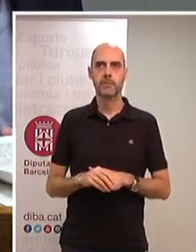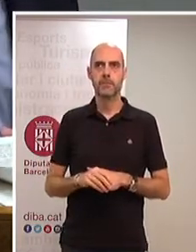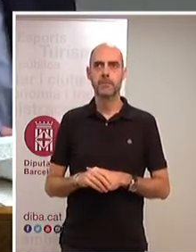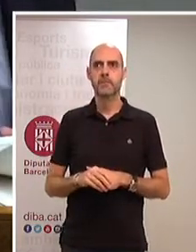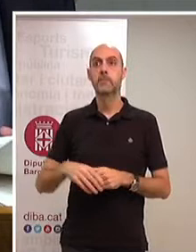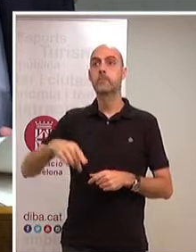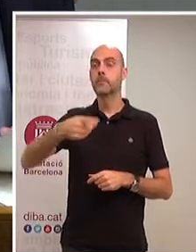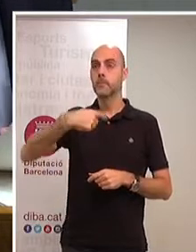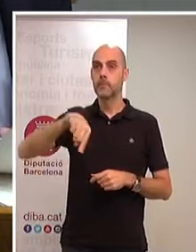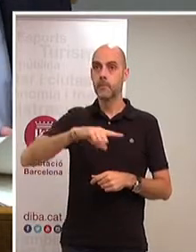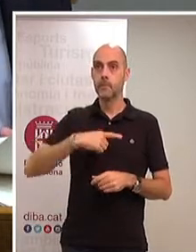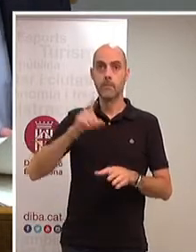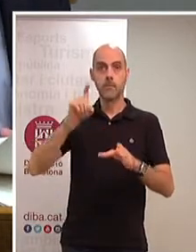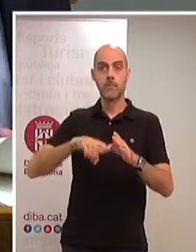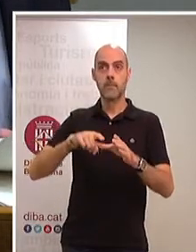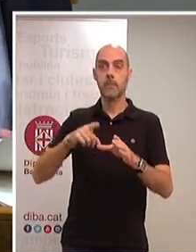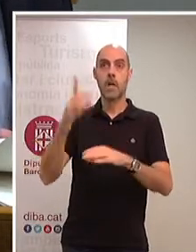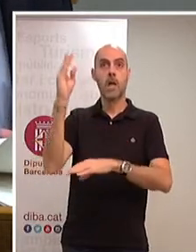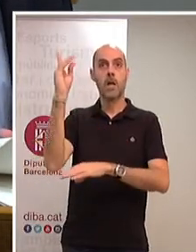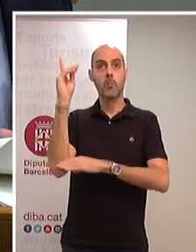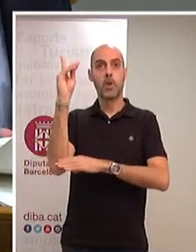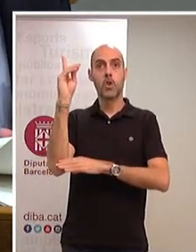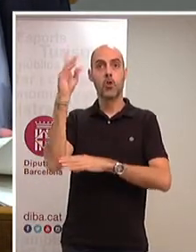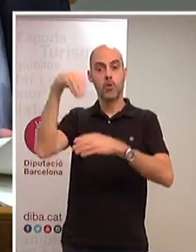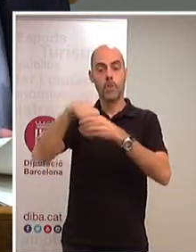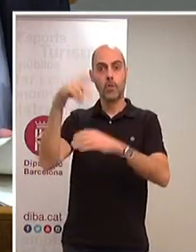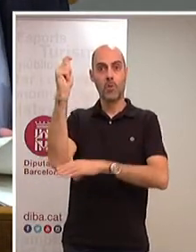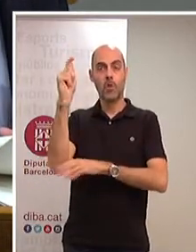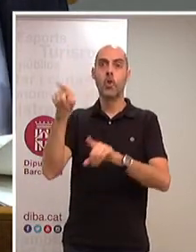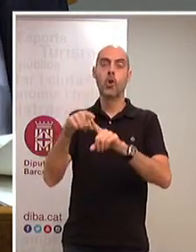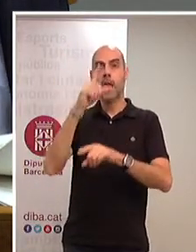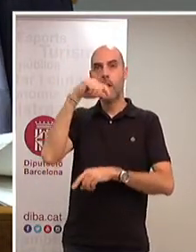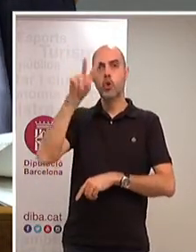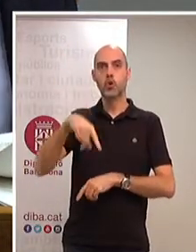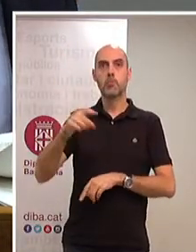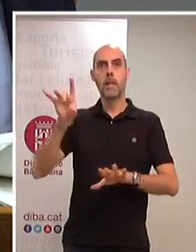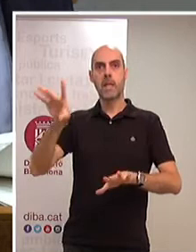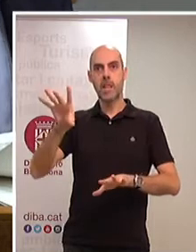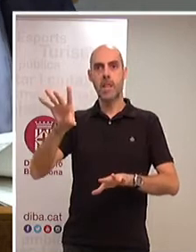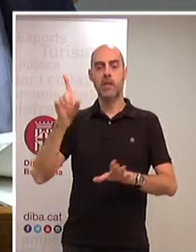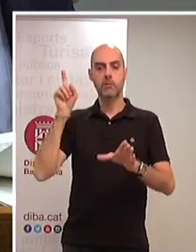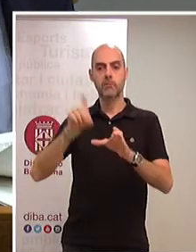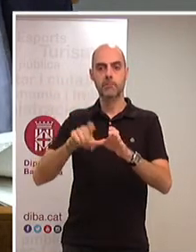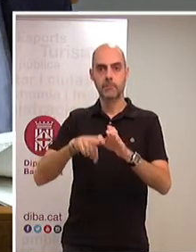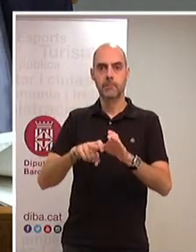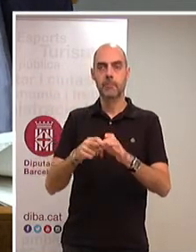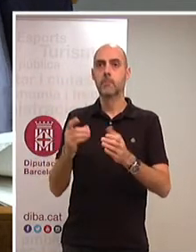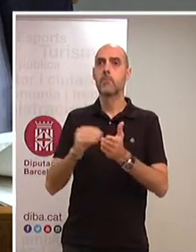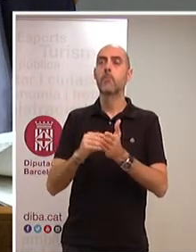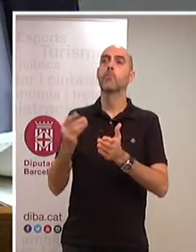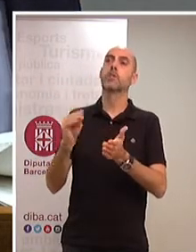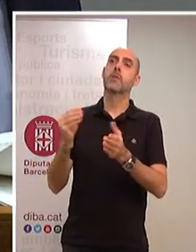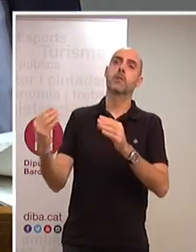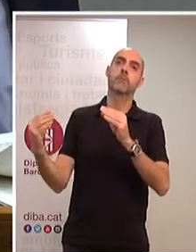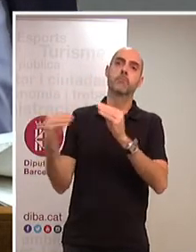Nosaltres vam entrar com a grup a la Diputació el 2015 i sota la seva presidència, lògicament, hem discrepat en diverses